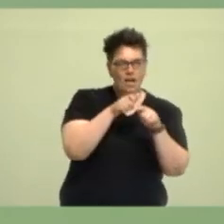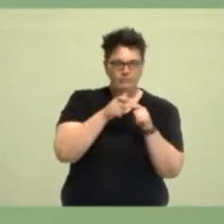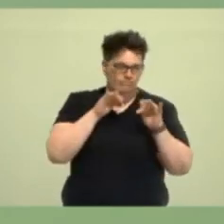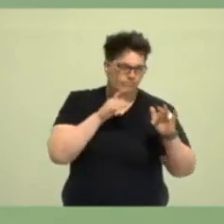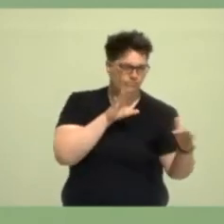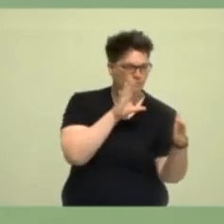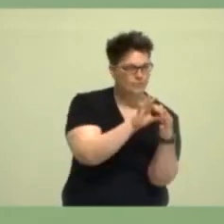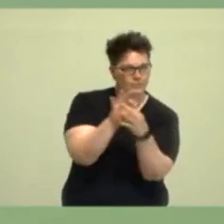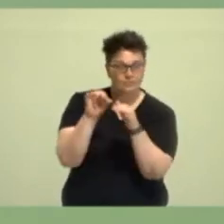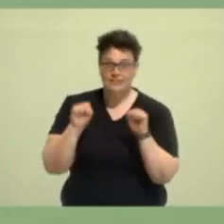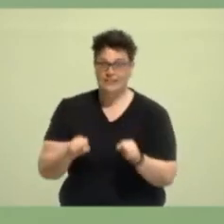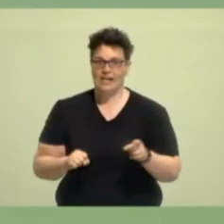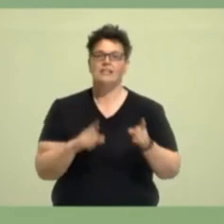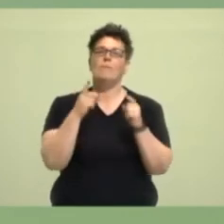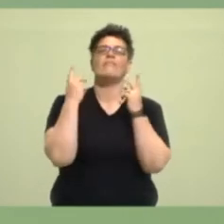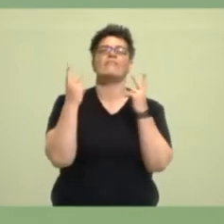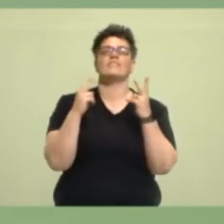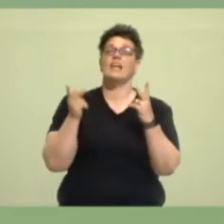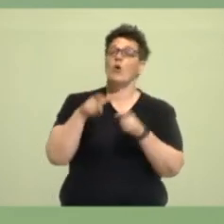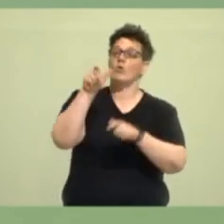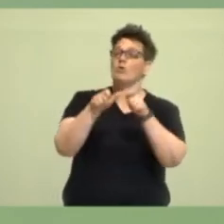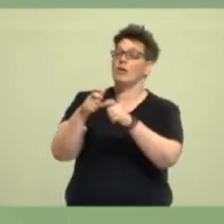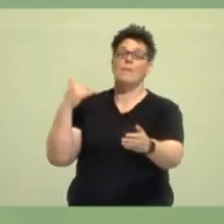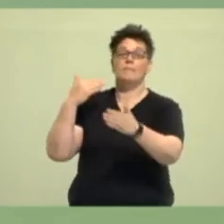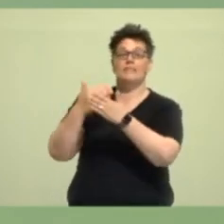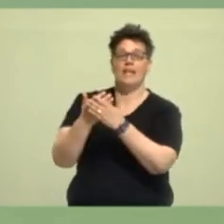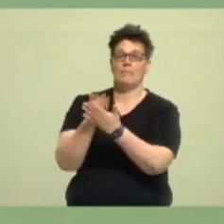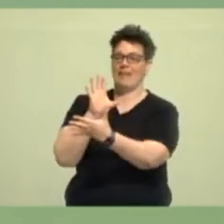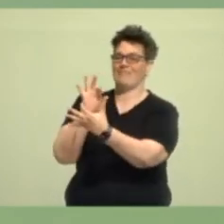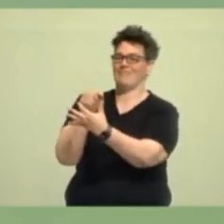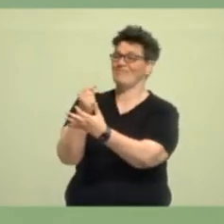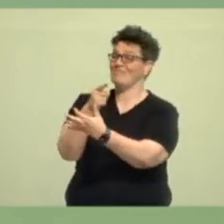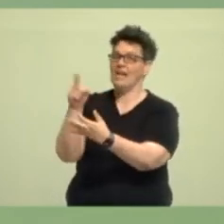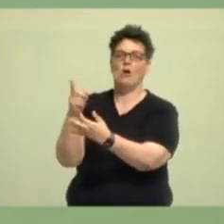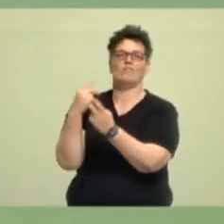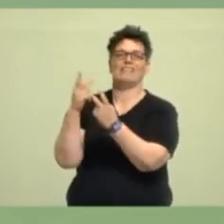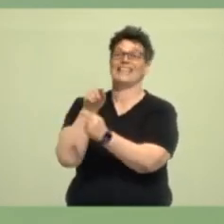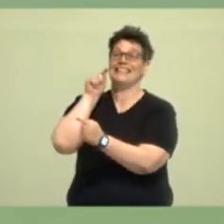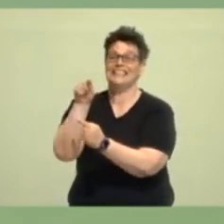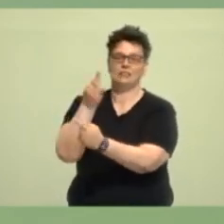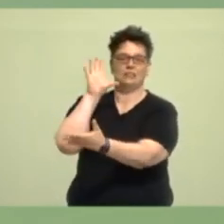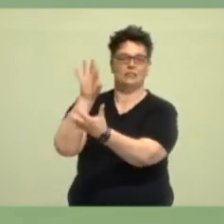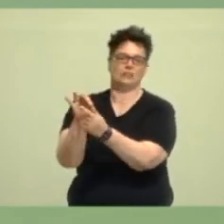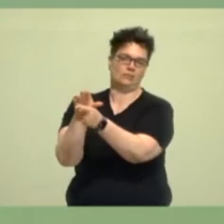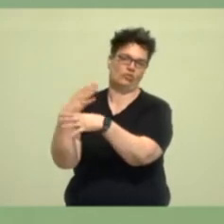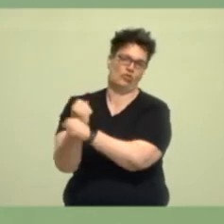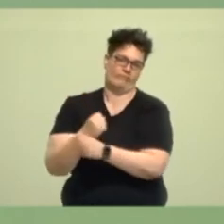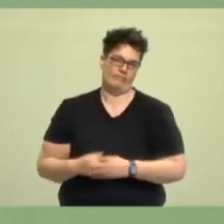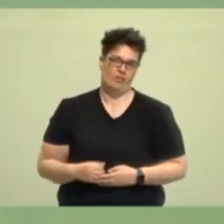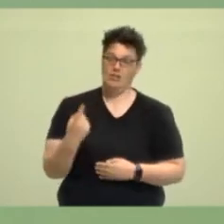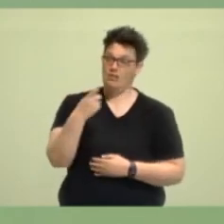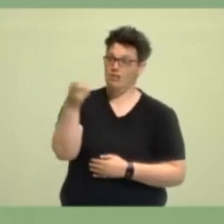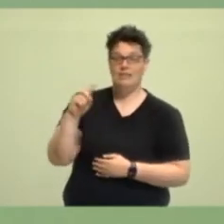Dabei ist mir wichtig, dass wir auch Menschen erreichen, die wir bislang nicht so gut erreichen konnten. Menschen aus nicht